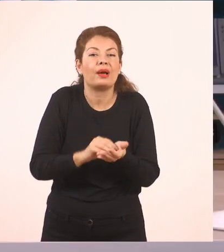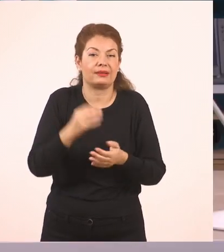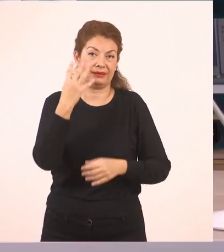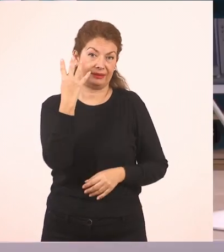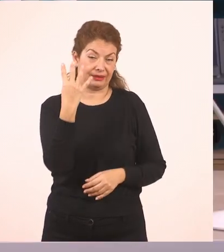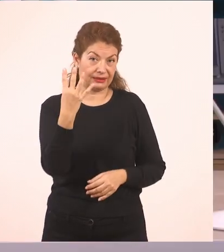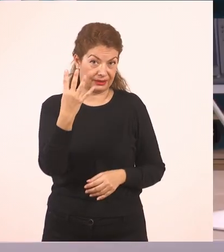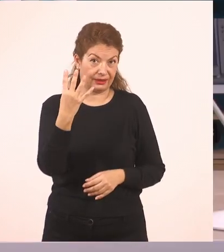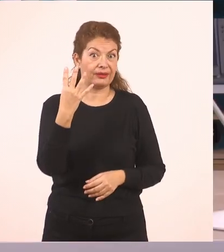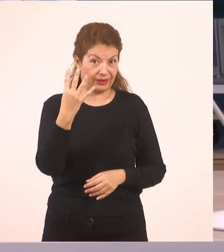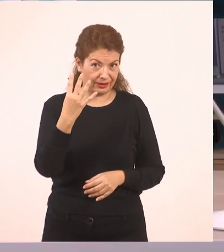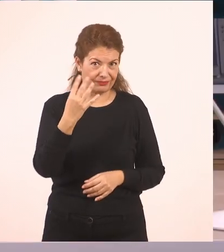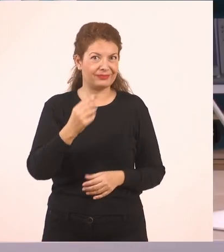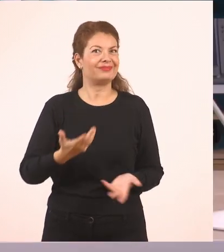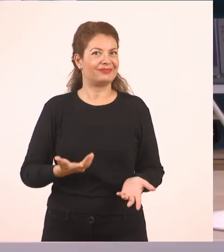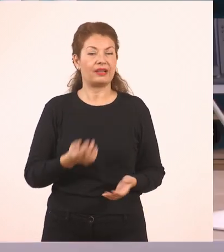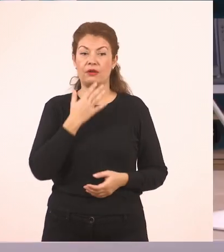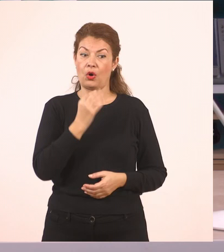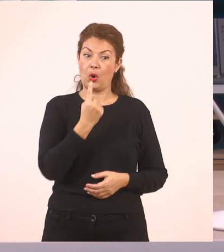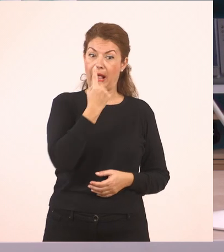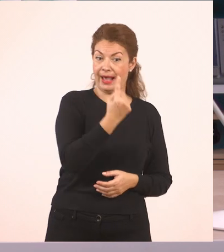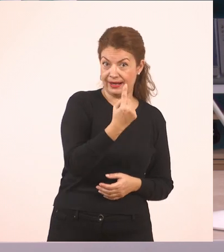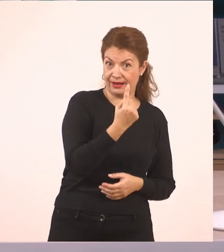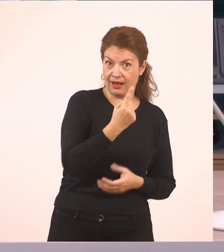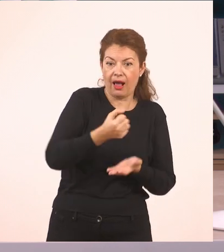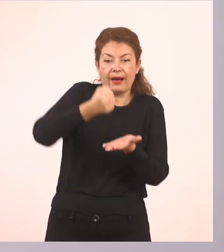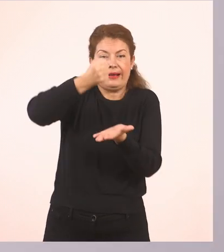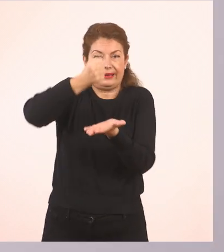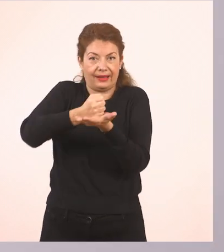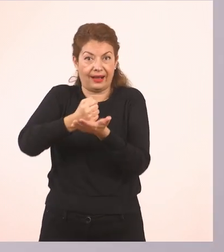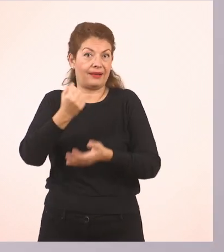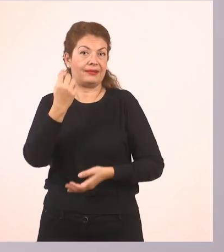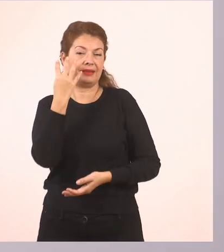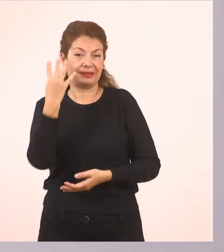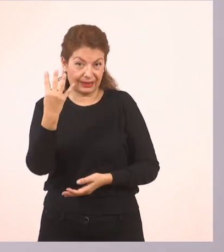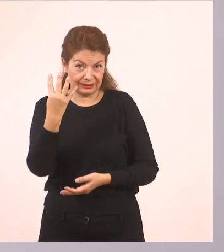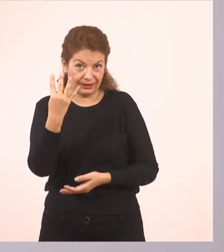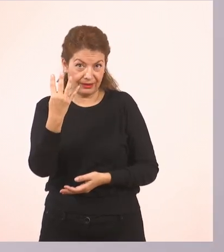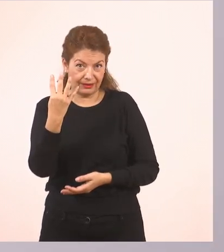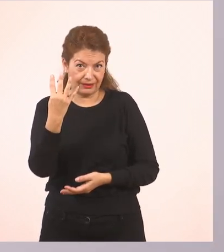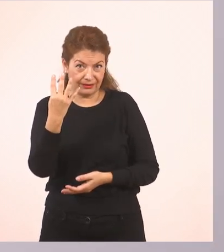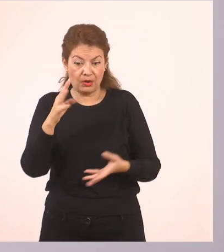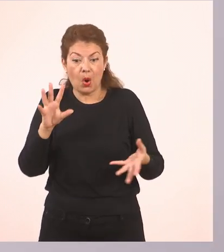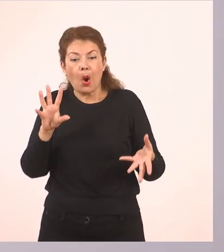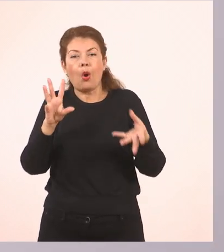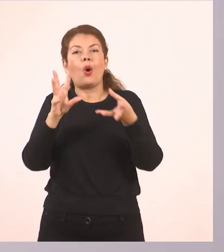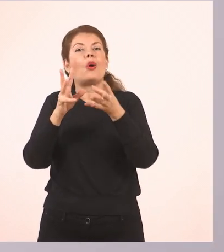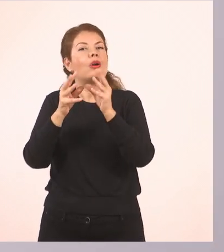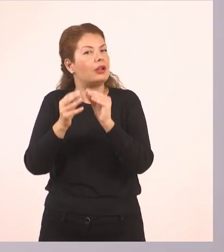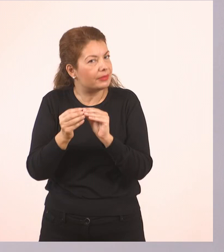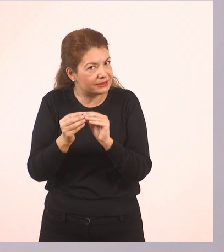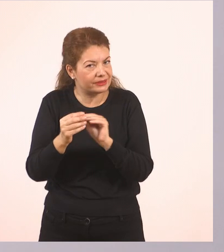1 που είχα και 4 που έδωσα με